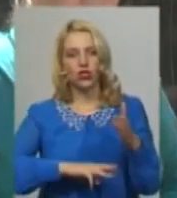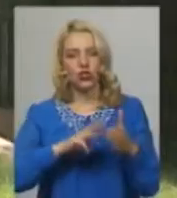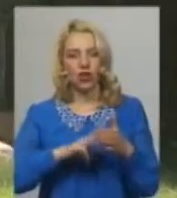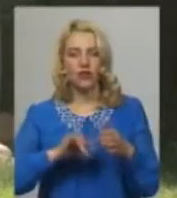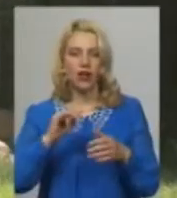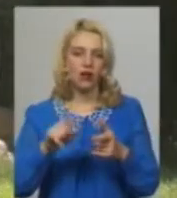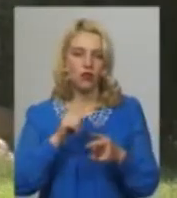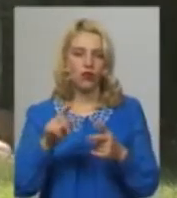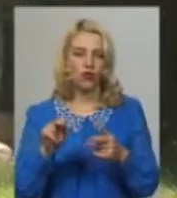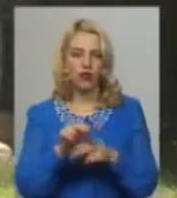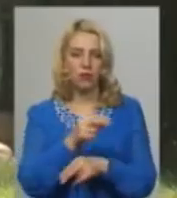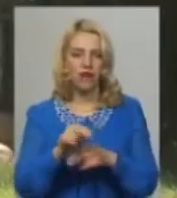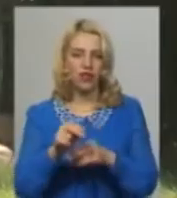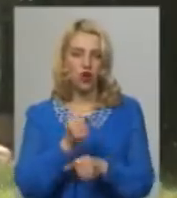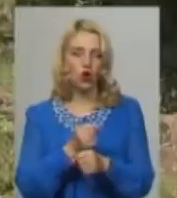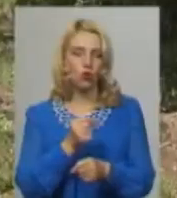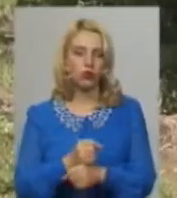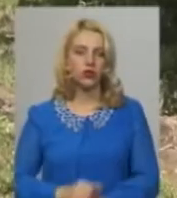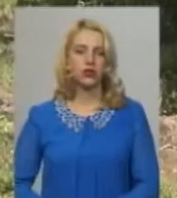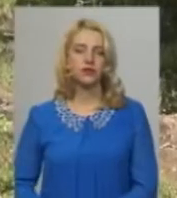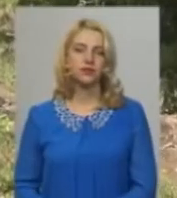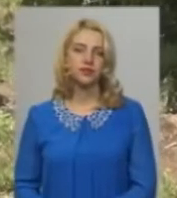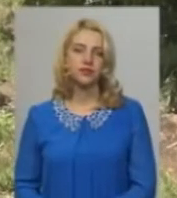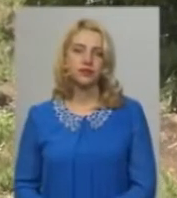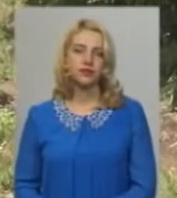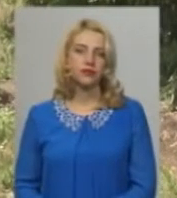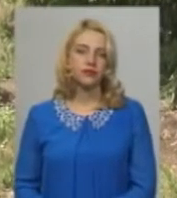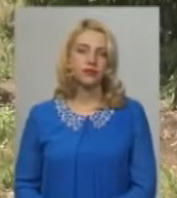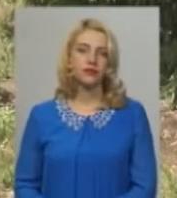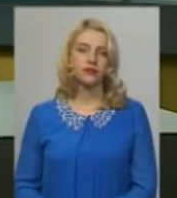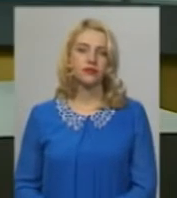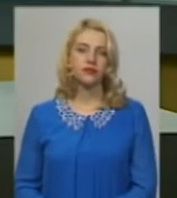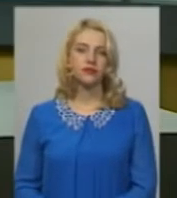робіт, додає Інна Глега. Михайло Жила, Віктор Кривий, новини на Суспільному, Хмельницьчина.